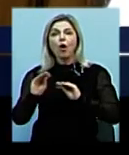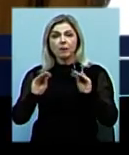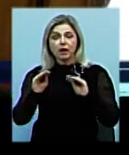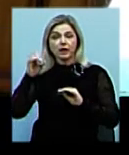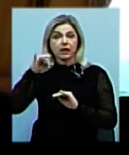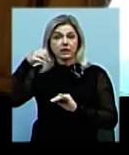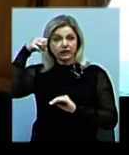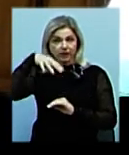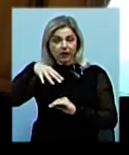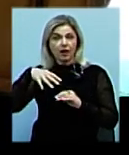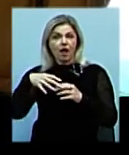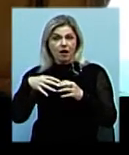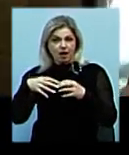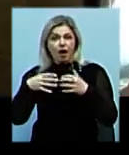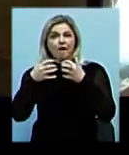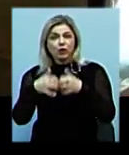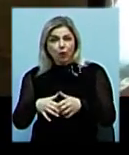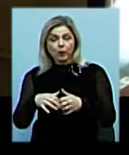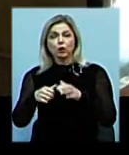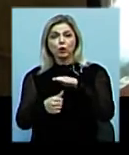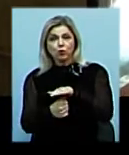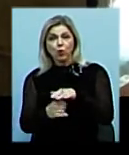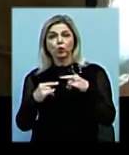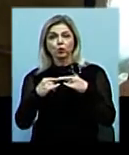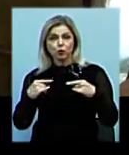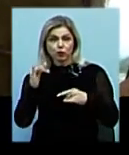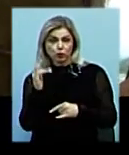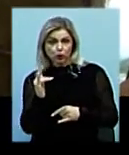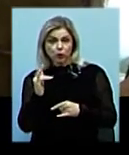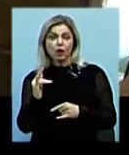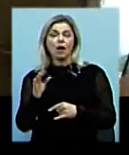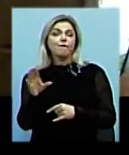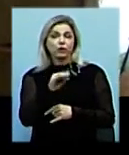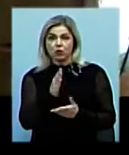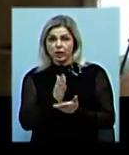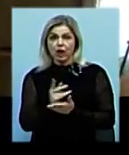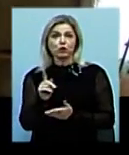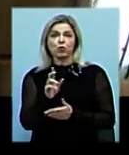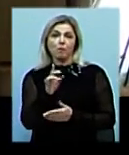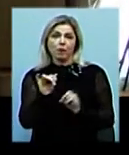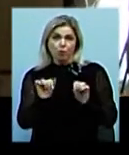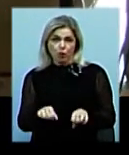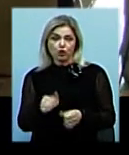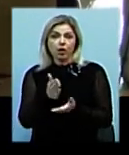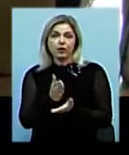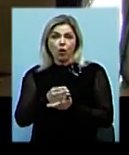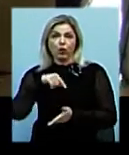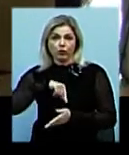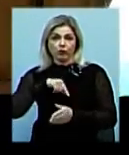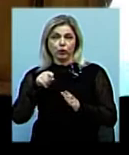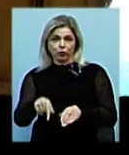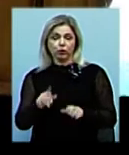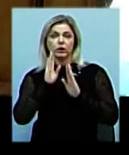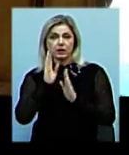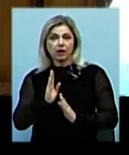автономним, стол, стулья. Це є для того, щоб можна було знаходитись тут цілодобово.